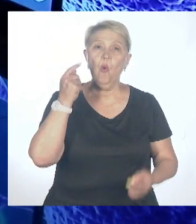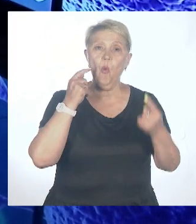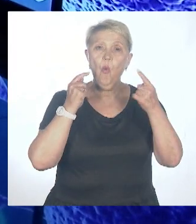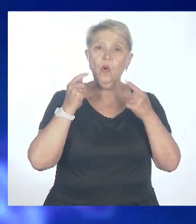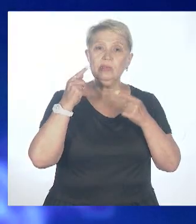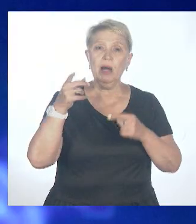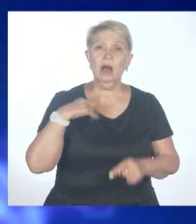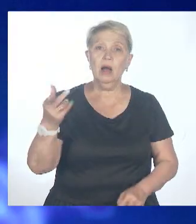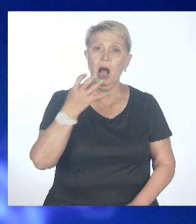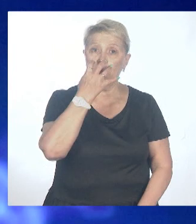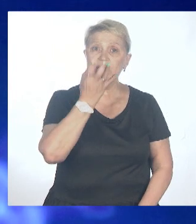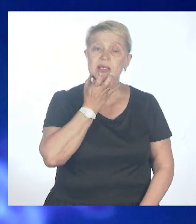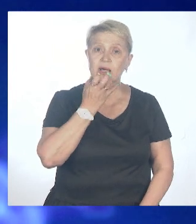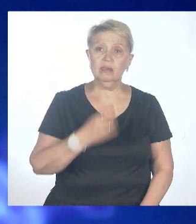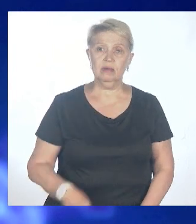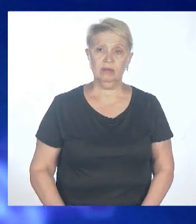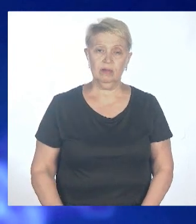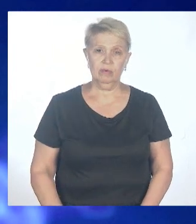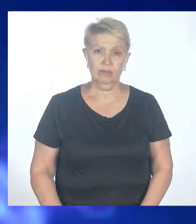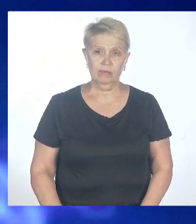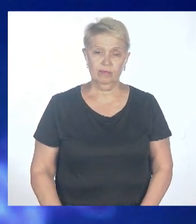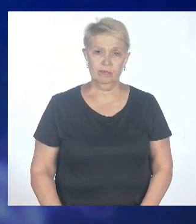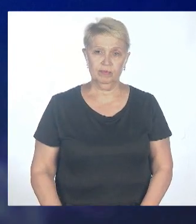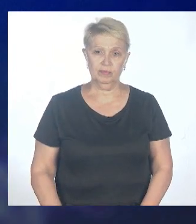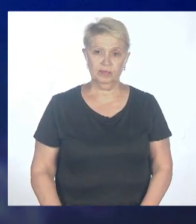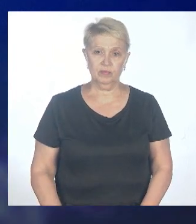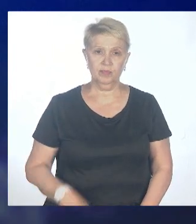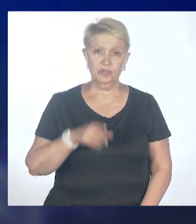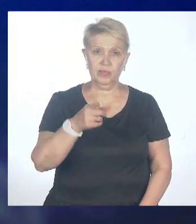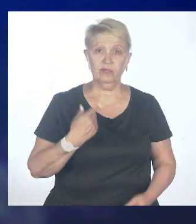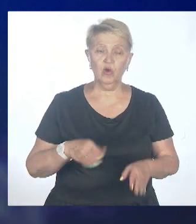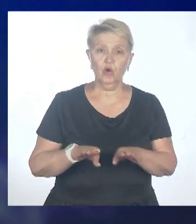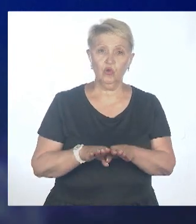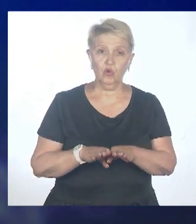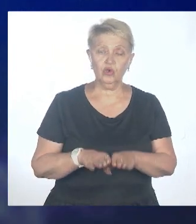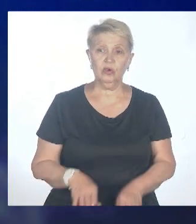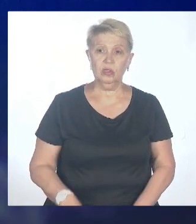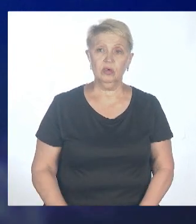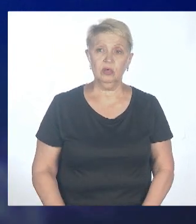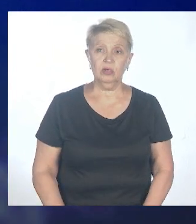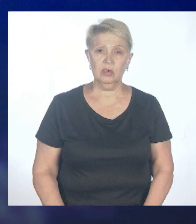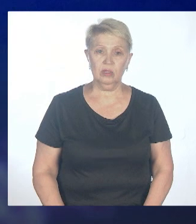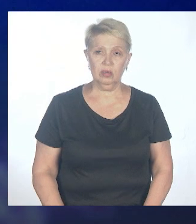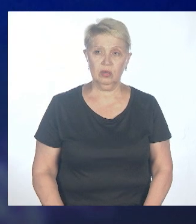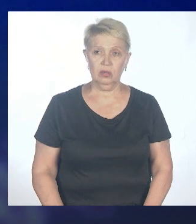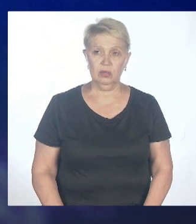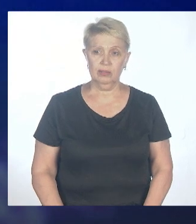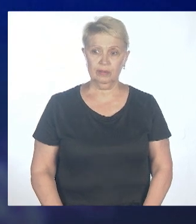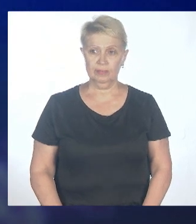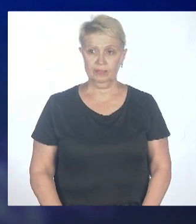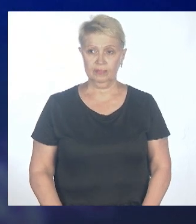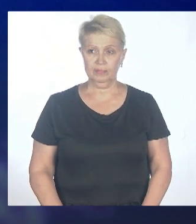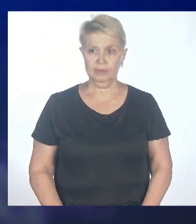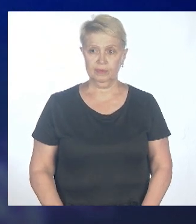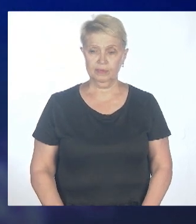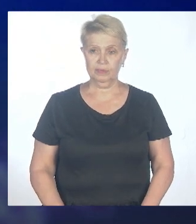пытаются перебить повестку у ковида. И вы тоже сейчас пытаетесь увести тему чуть-чуть попозже, да? ну, просто, да, как бы заглядывая так вперед,